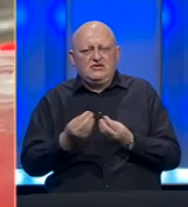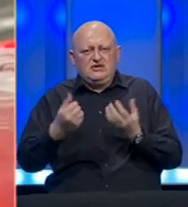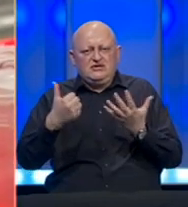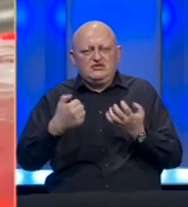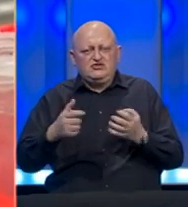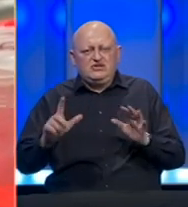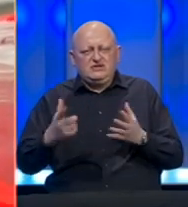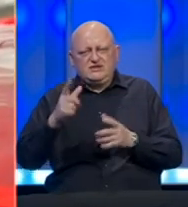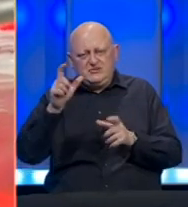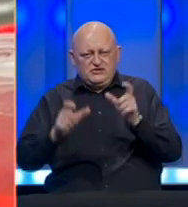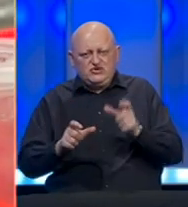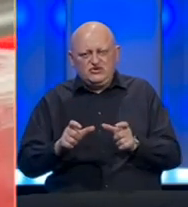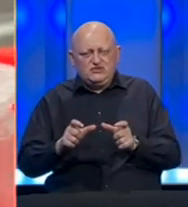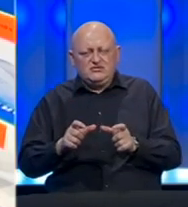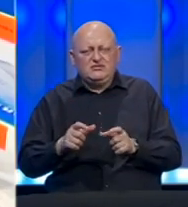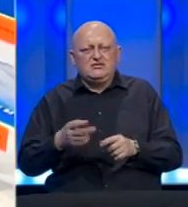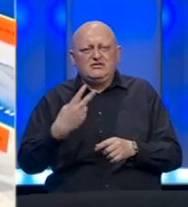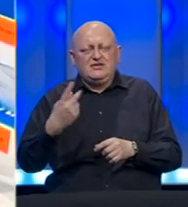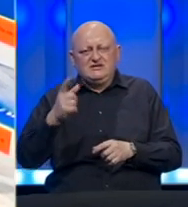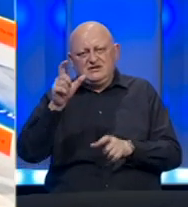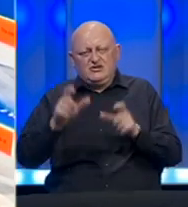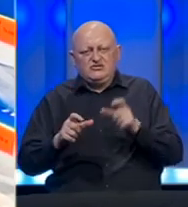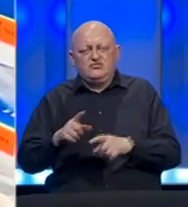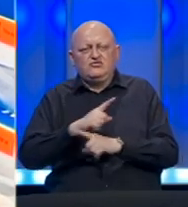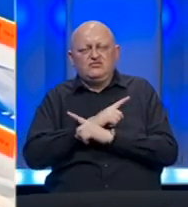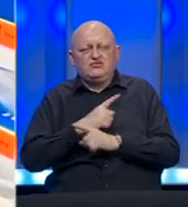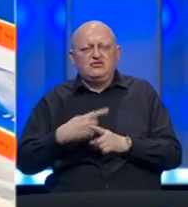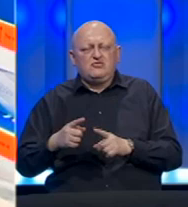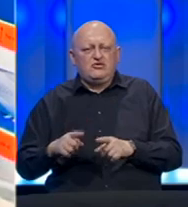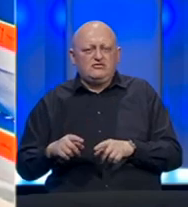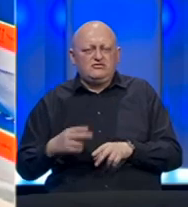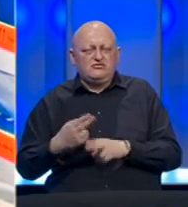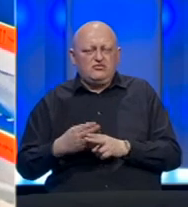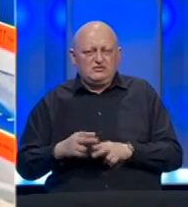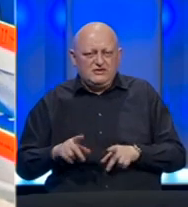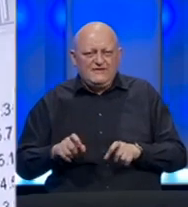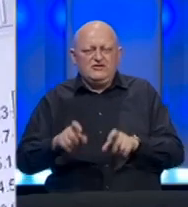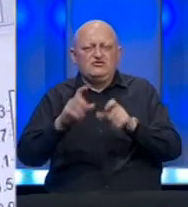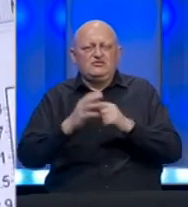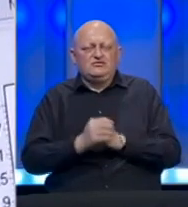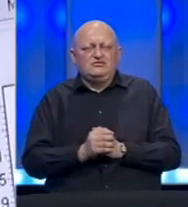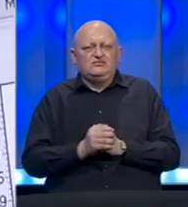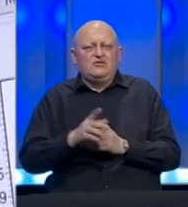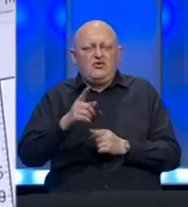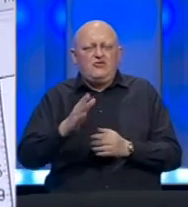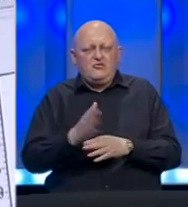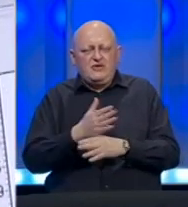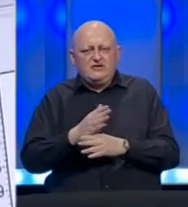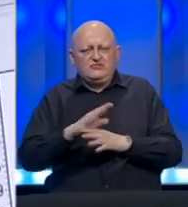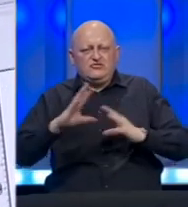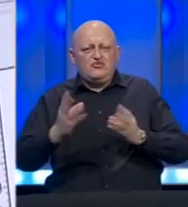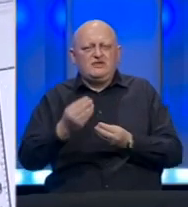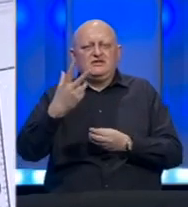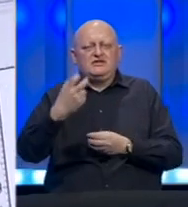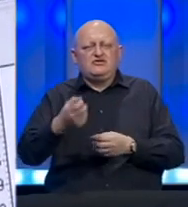stotina sedamnaest osoba, a 21 osoba je preminula od posljedica bolesti izazvane koronavirusom. U ovom entitetu ukupno je